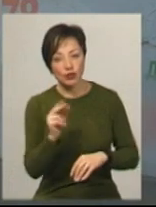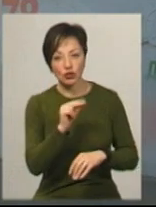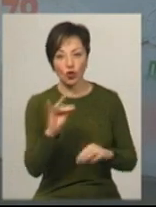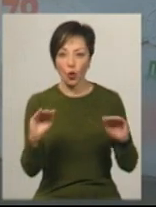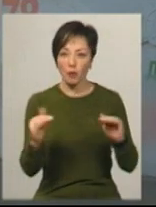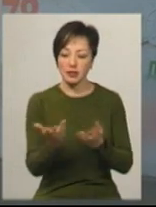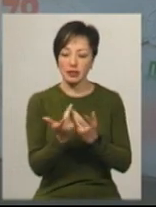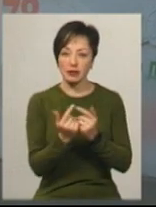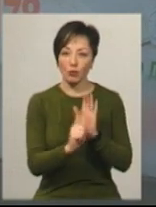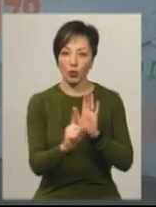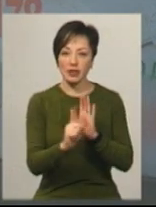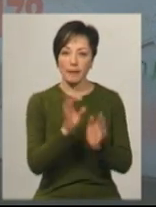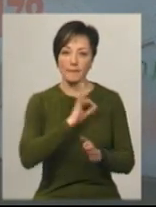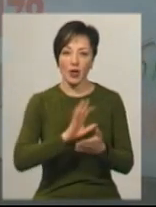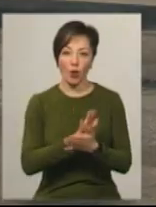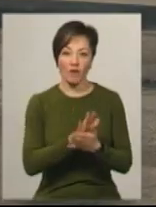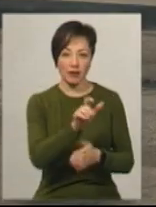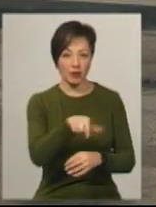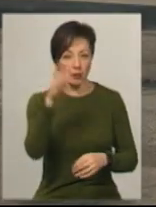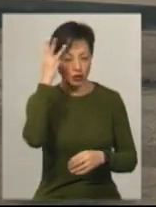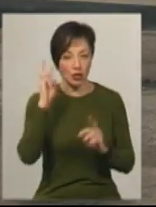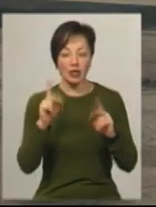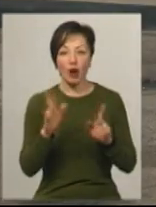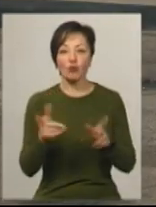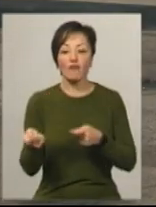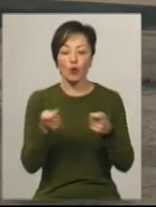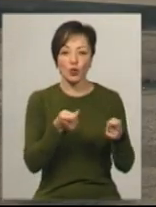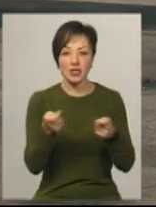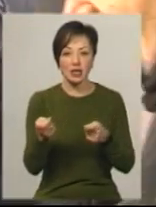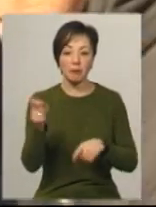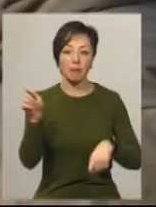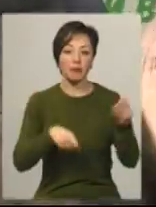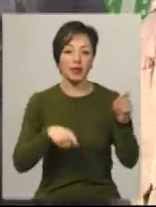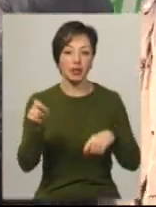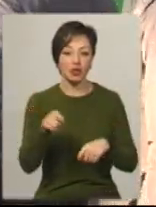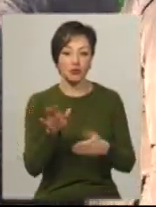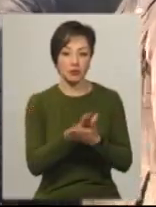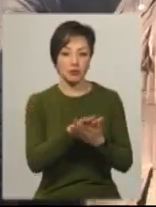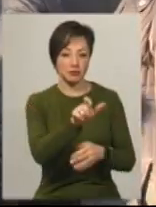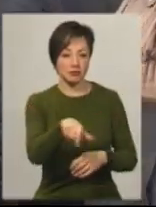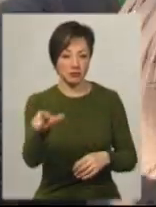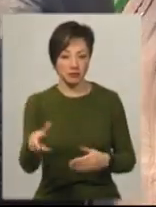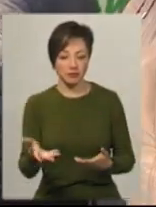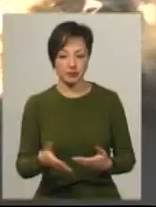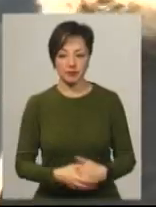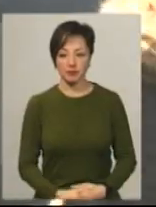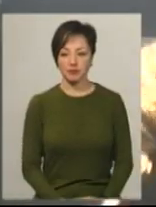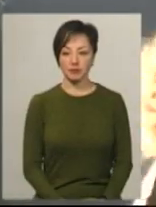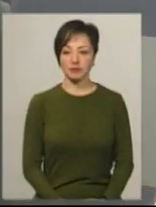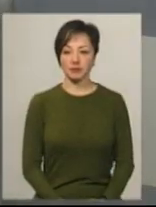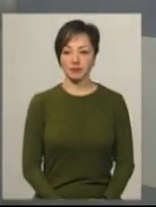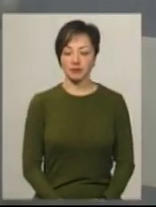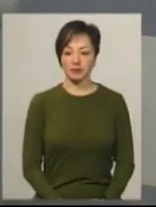обмежуватиме кількість поїздок для пільговиків хмельничан та як возитиме у міському транспорті пільговиків з інших міст та сіл. Неляш Пулак,